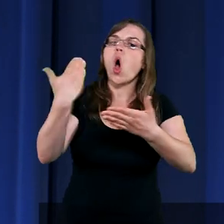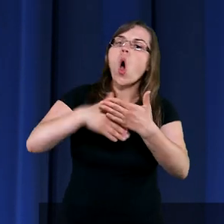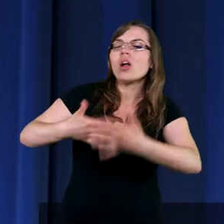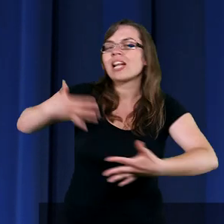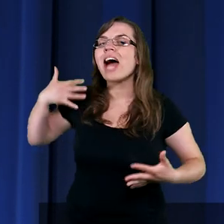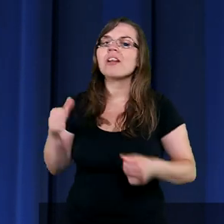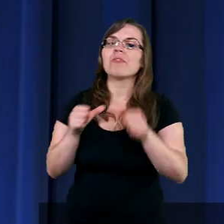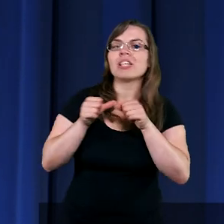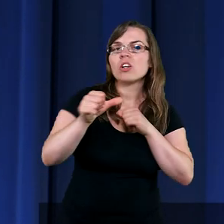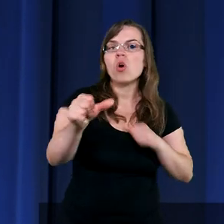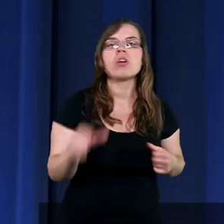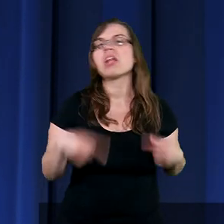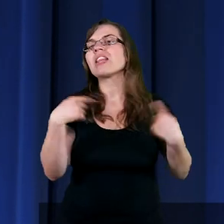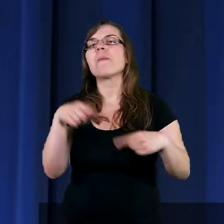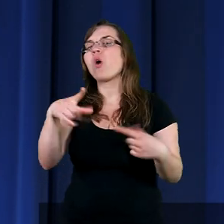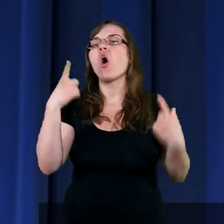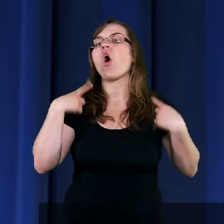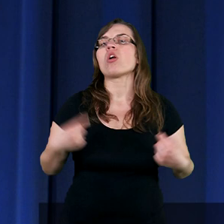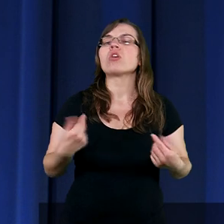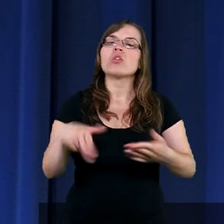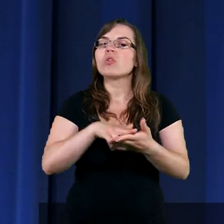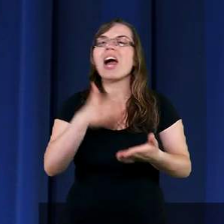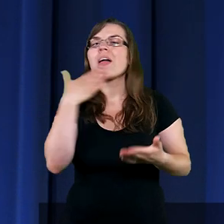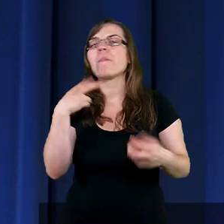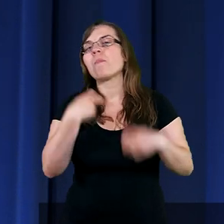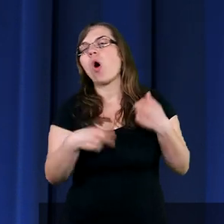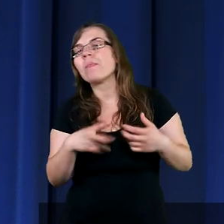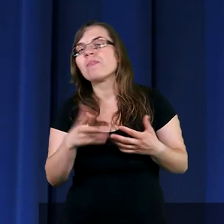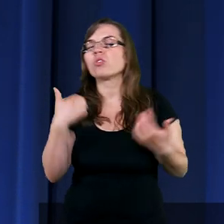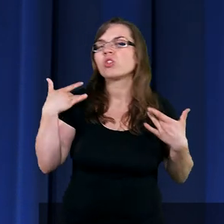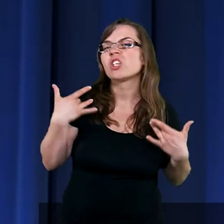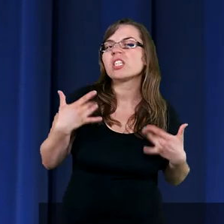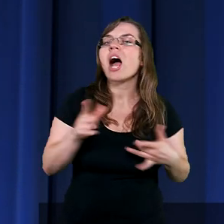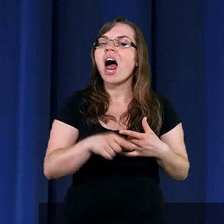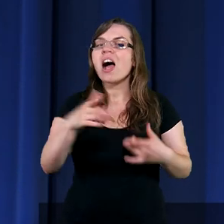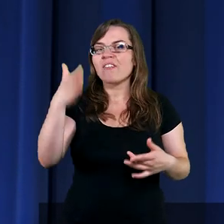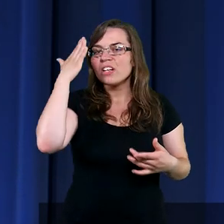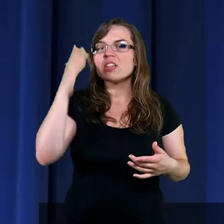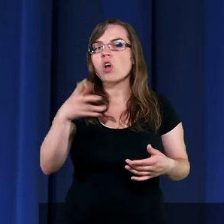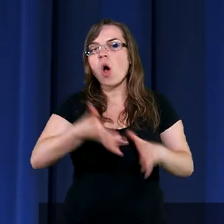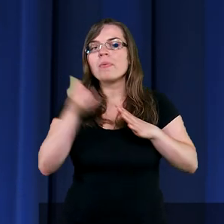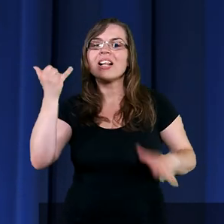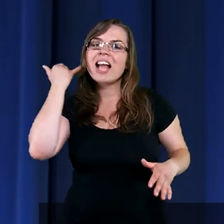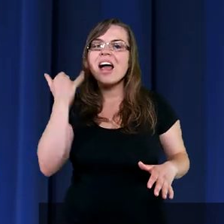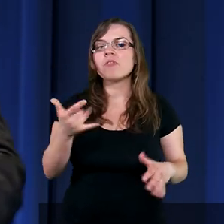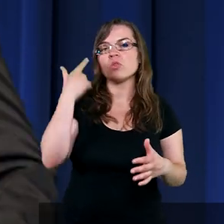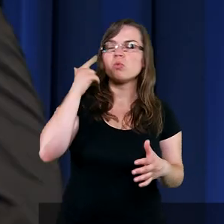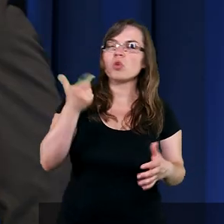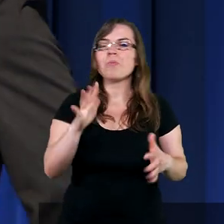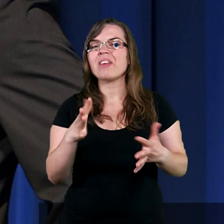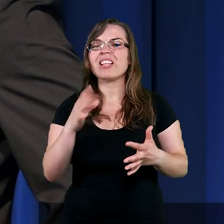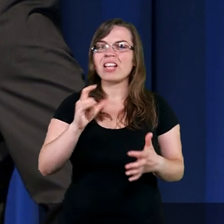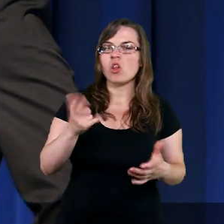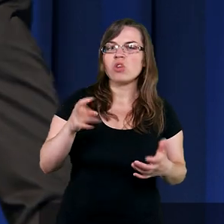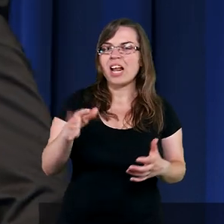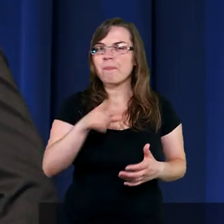tygodniu. To nie była osoba, która nie miała problemów, ale za każdym razem, kiedy pastor odbierał telefon, to słyszał mniej więcej coś takiego.